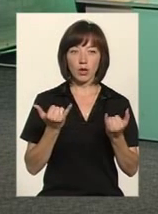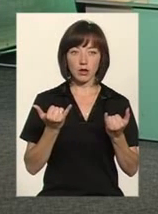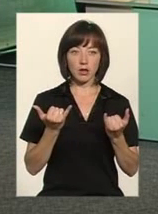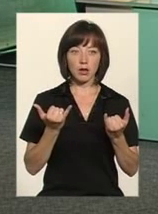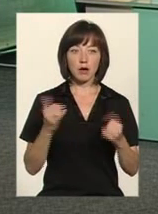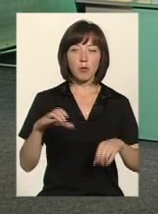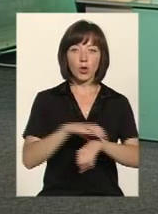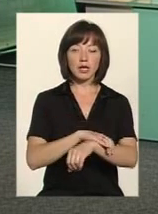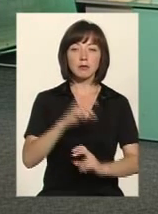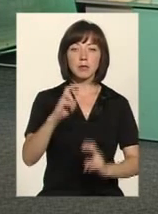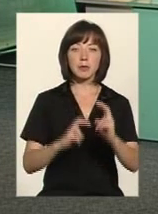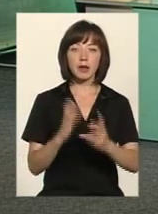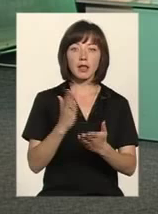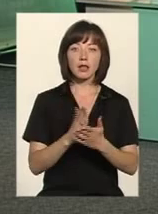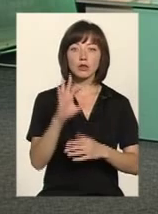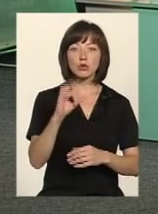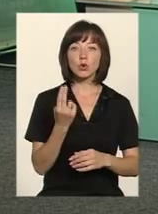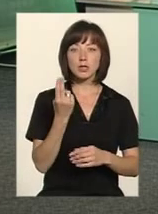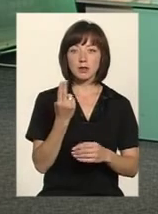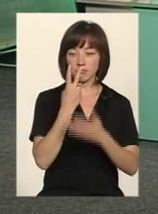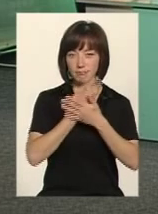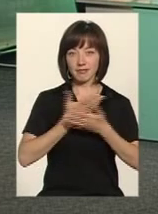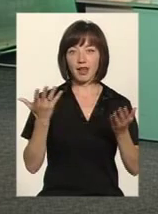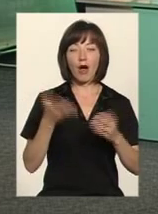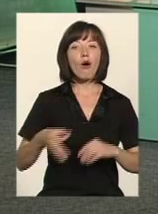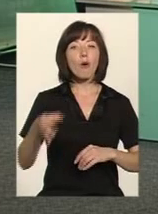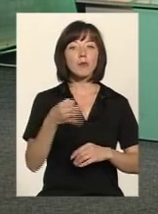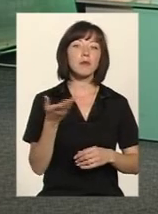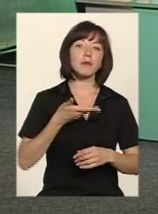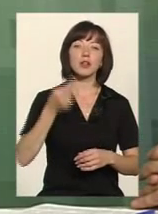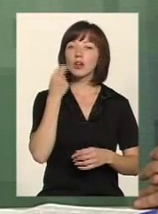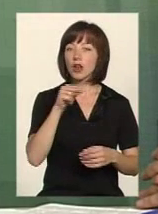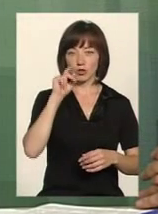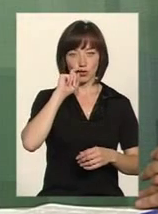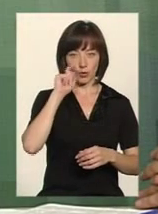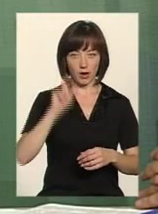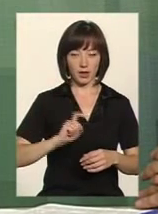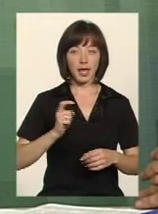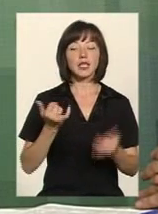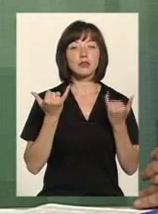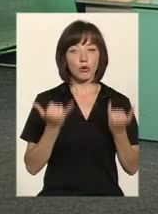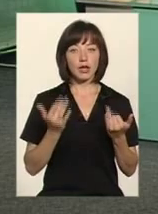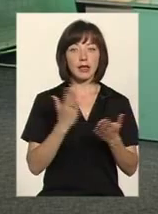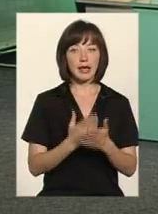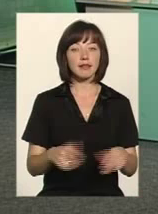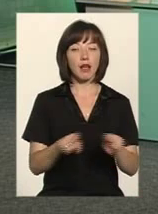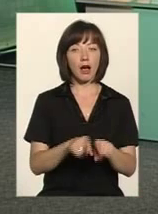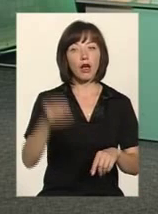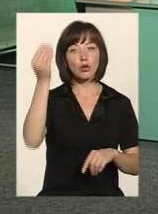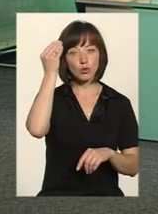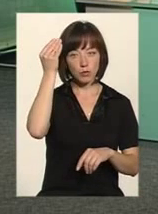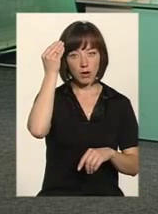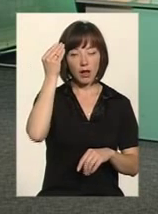-ортопедичне підприємство є соціальною візитівкою області і вона є одна з найкращих на Україні. І сьогодні є така думка, є